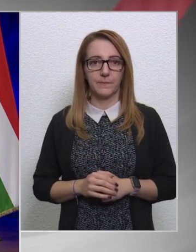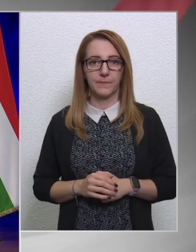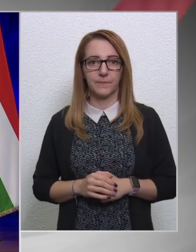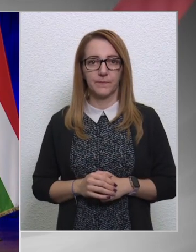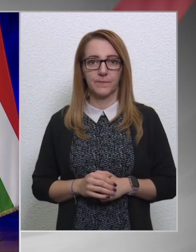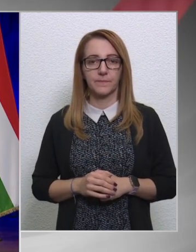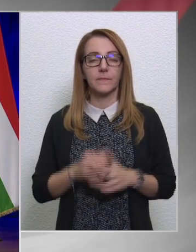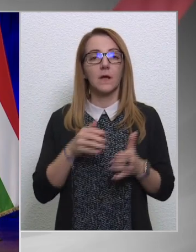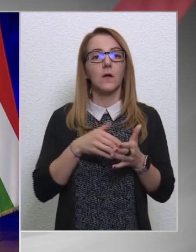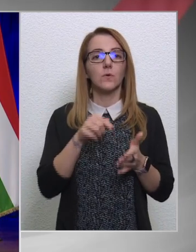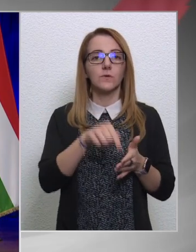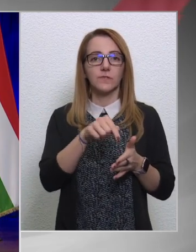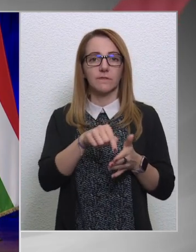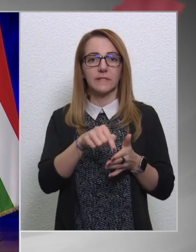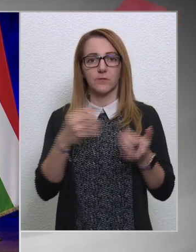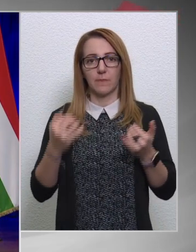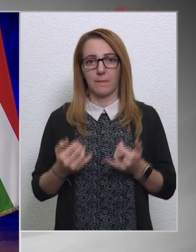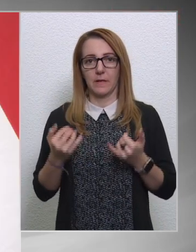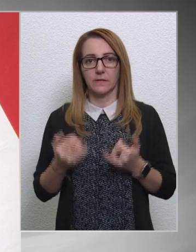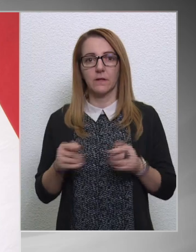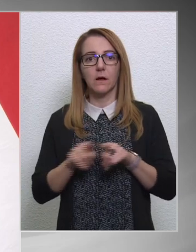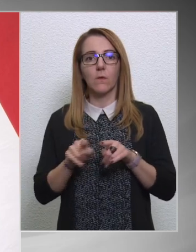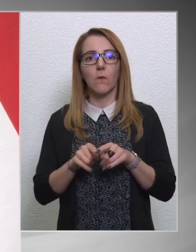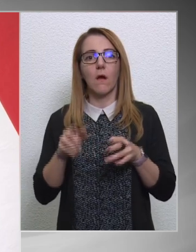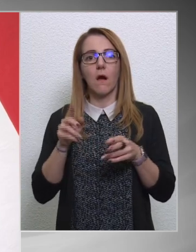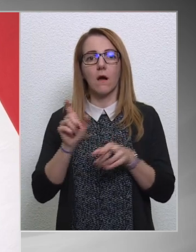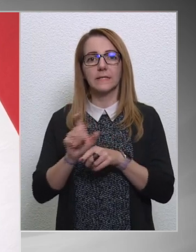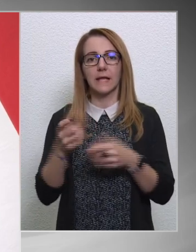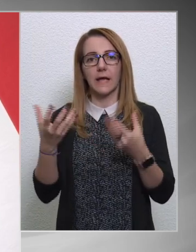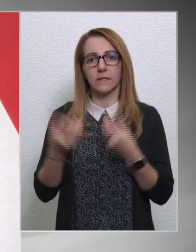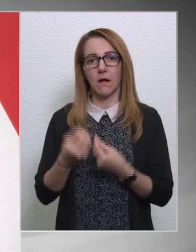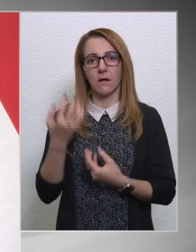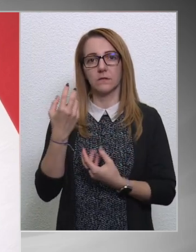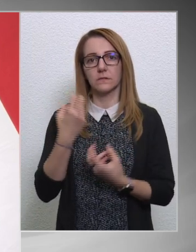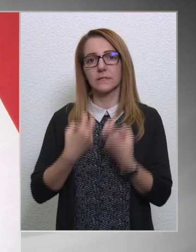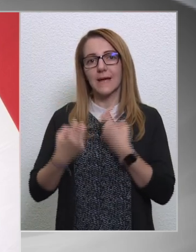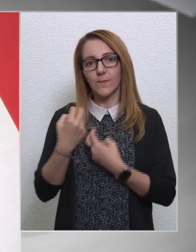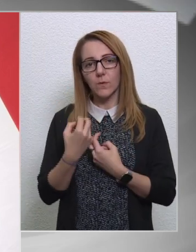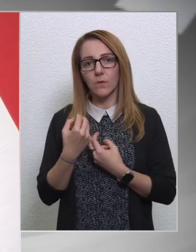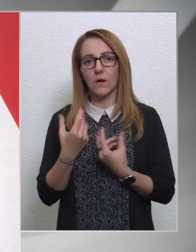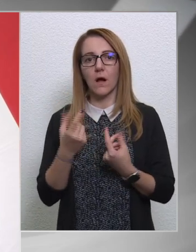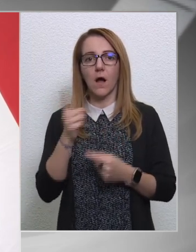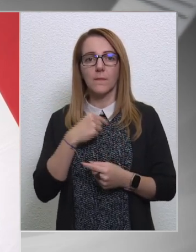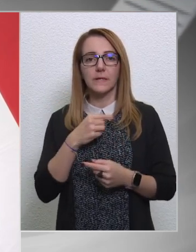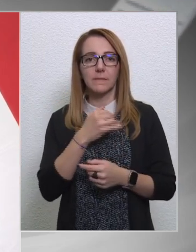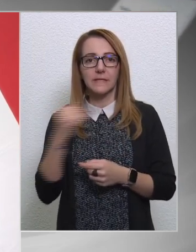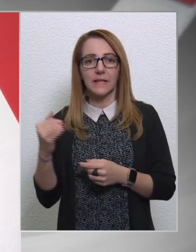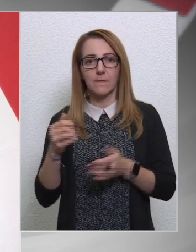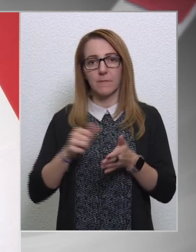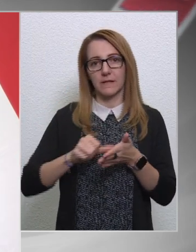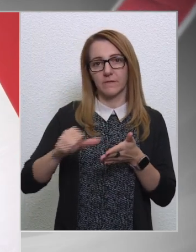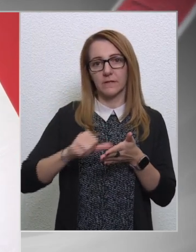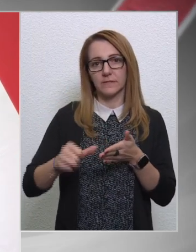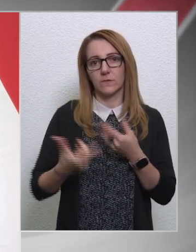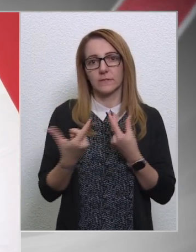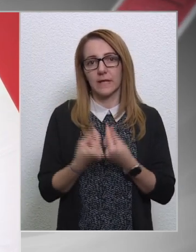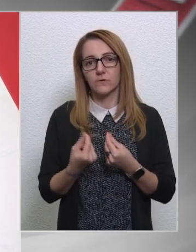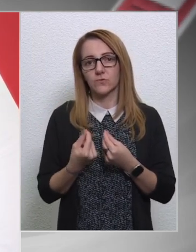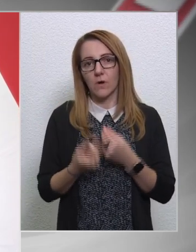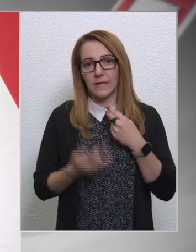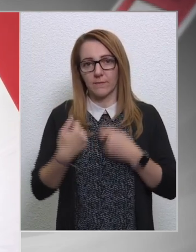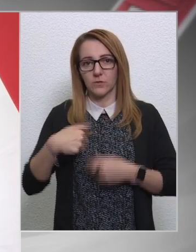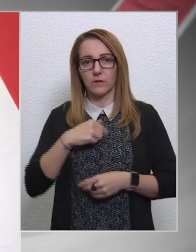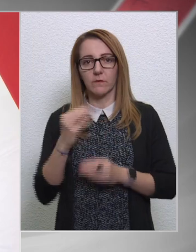A költségvetésben pillanatilag olyan hiányal számolunk, amit minden évben finanszírozással képesek vagyunk